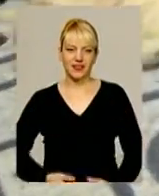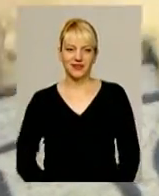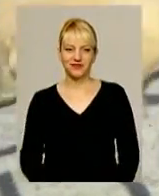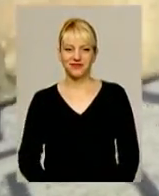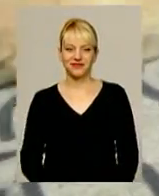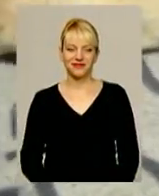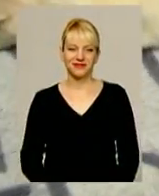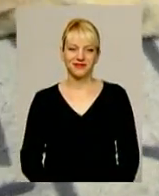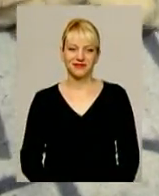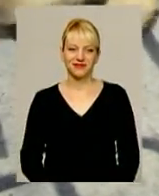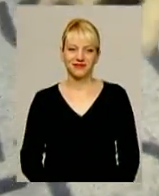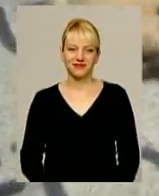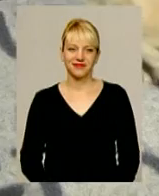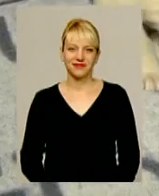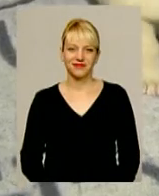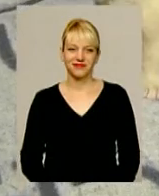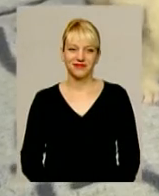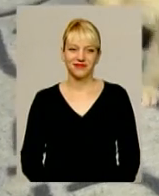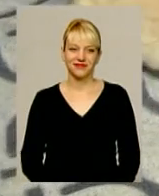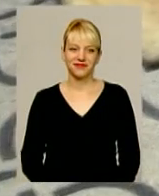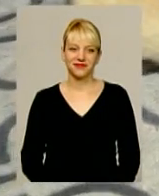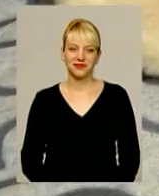Русіна, Іван Мовчан, для інформаційного випуску.